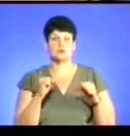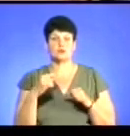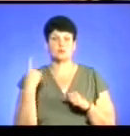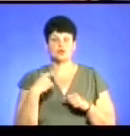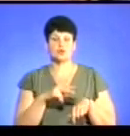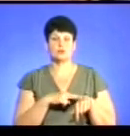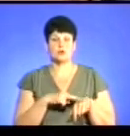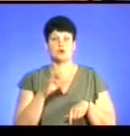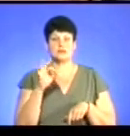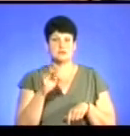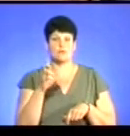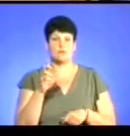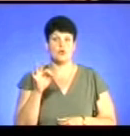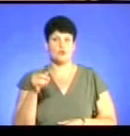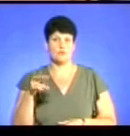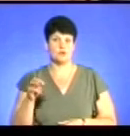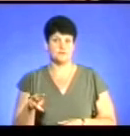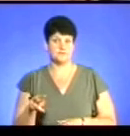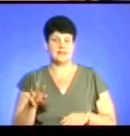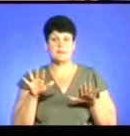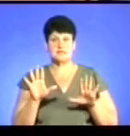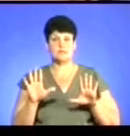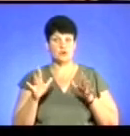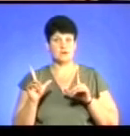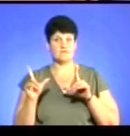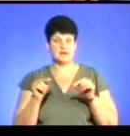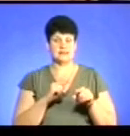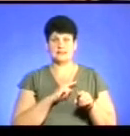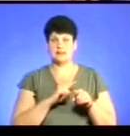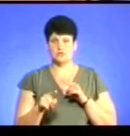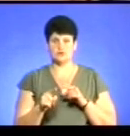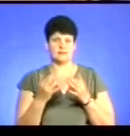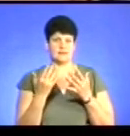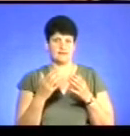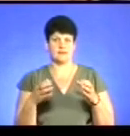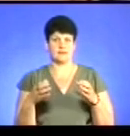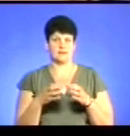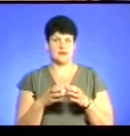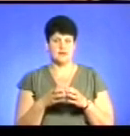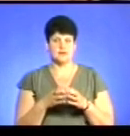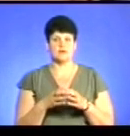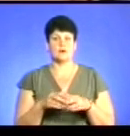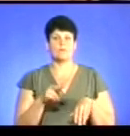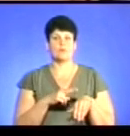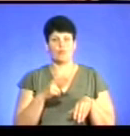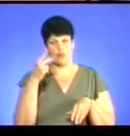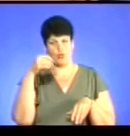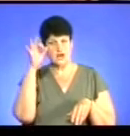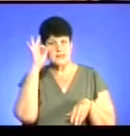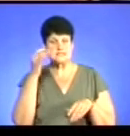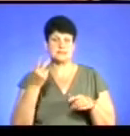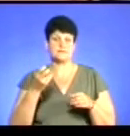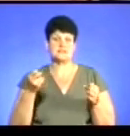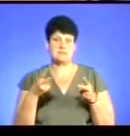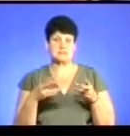поліції Олександр Богомол. На місце події виїхало терміново декілька нарядів патрульної поліції, спецпідрозділ. В цьому